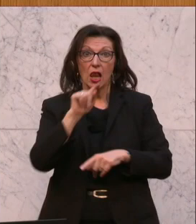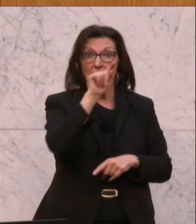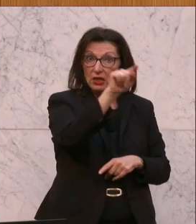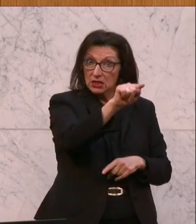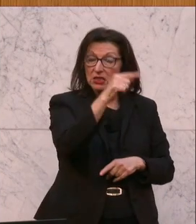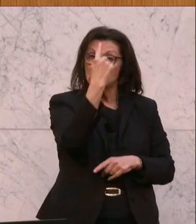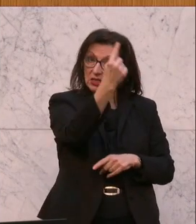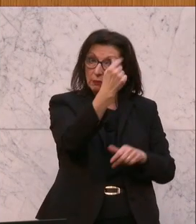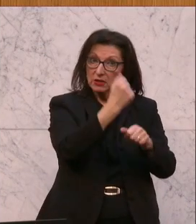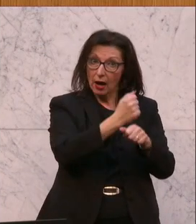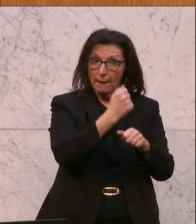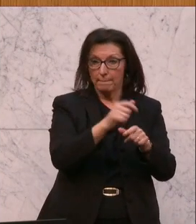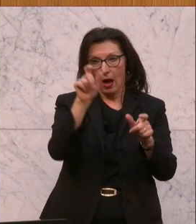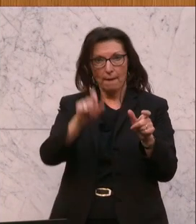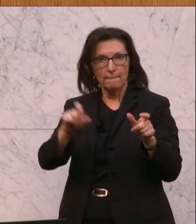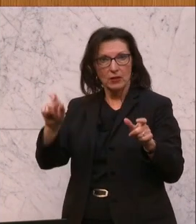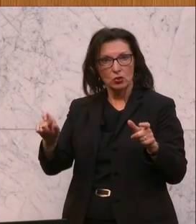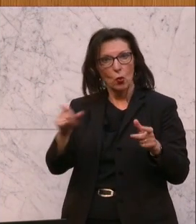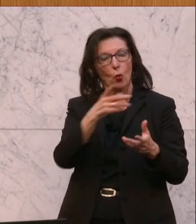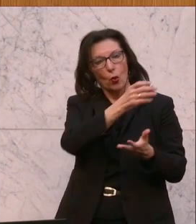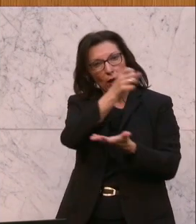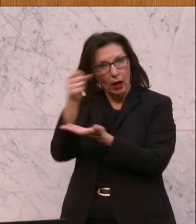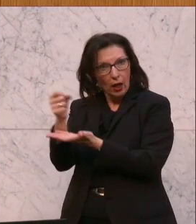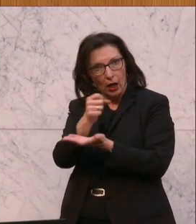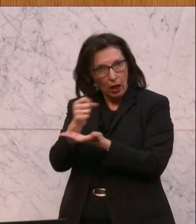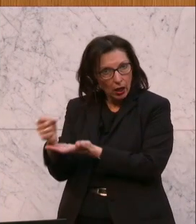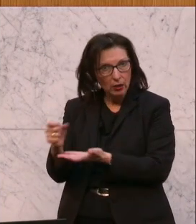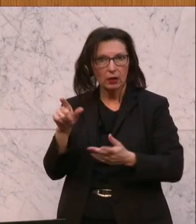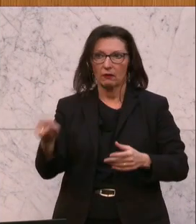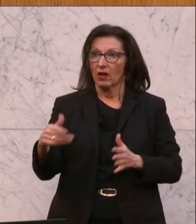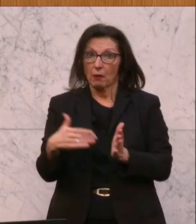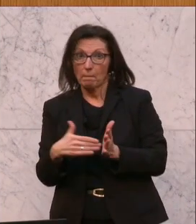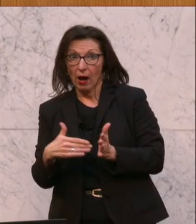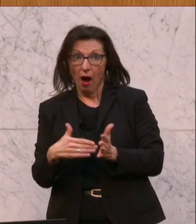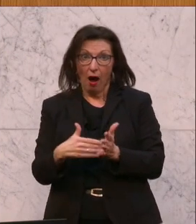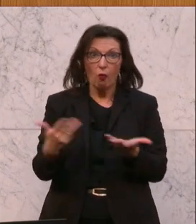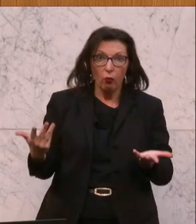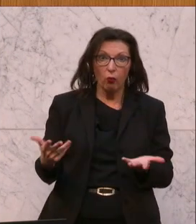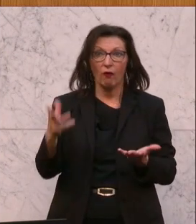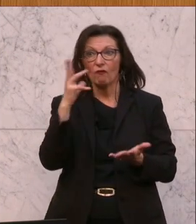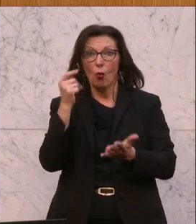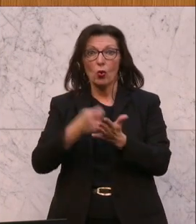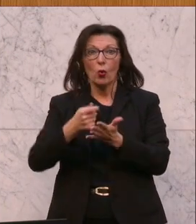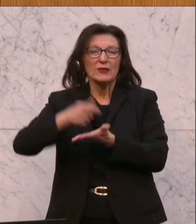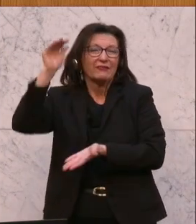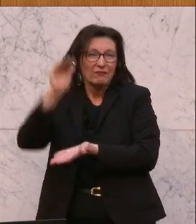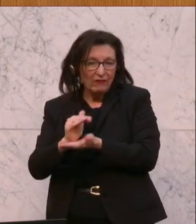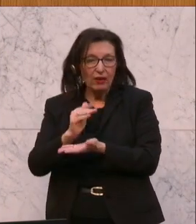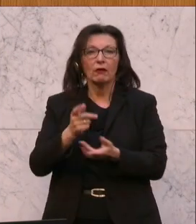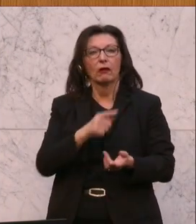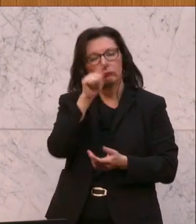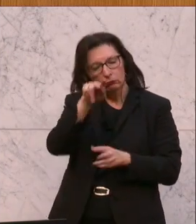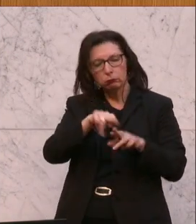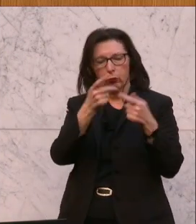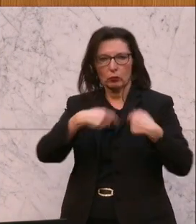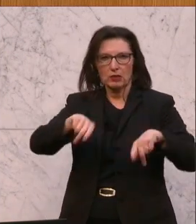gestellt werden, die zur Abfederung der gestiegenen Wohnkosten es brauchen. Dadurch kann auf